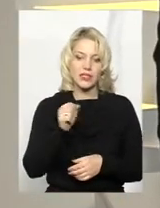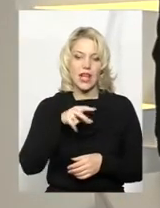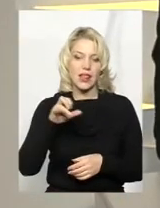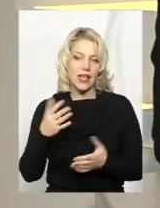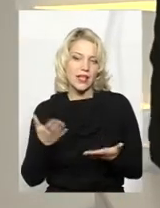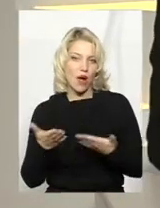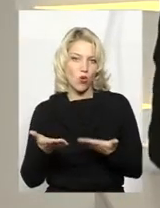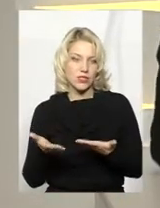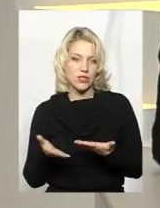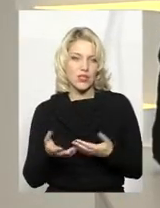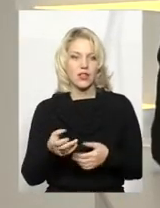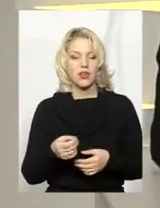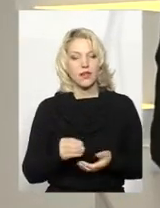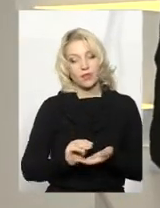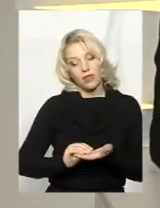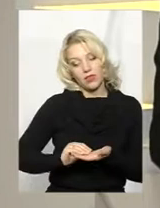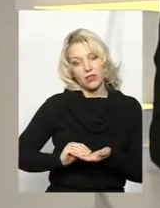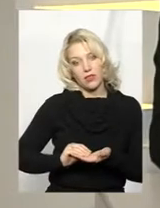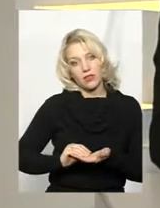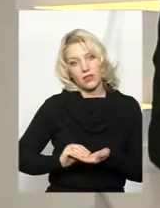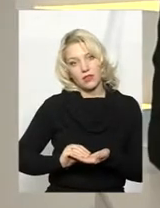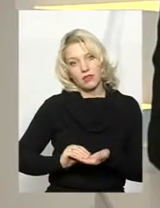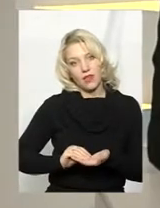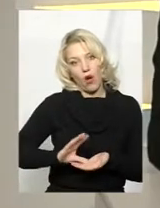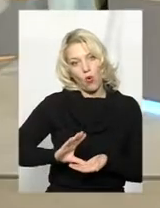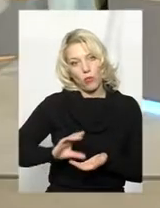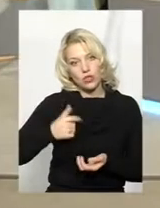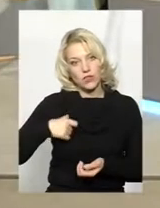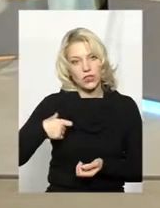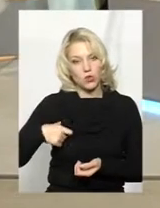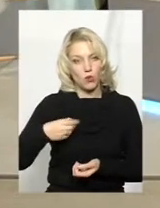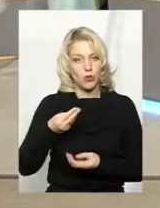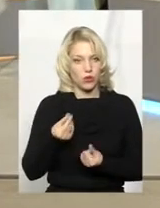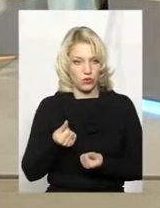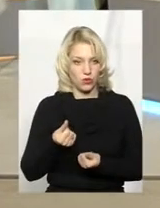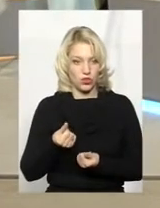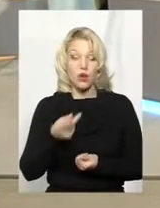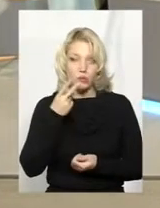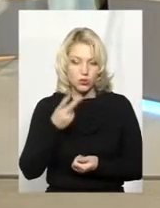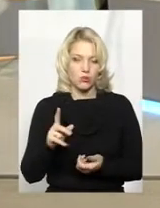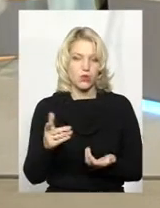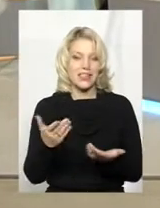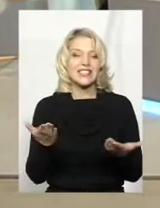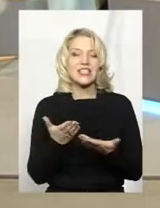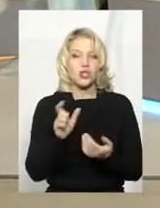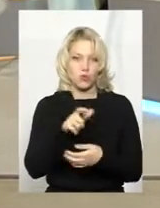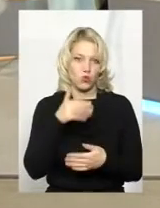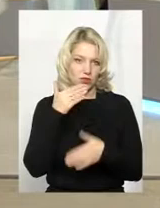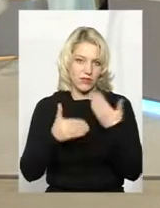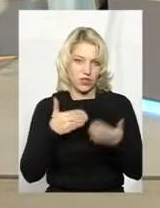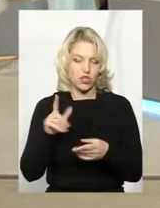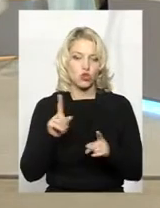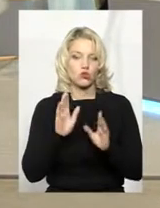якось накопичувати собі гроші, наприклад. Ну, подивимось просто, з чим люди звертаються, тобто, що вони будуть